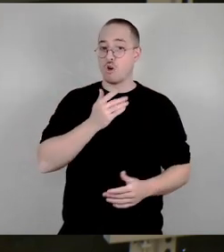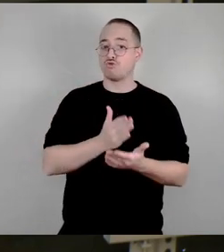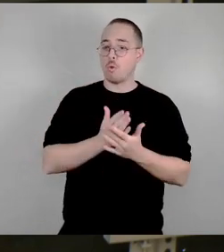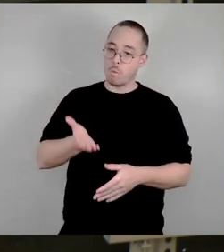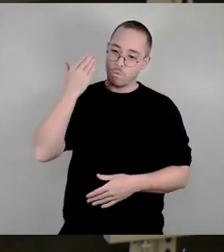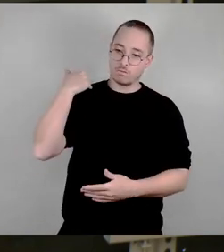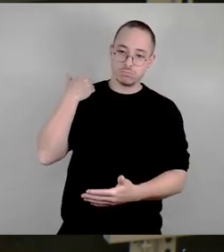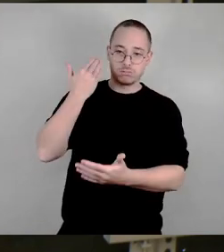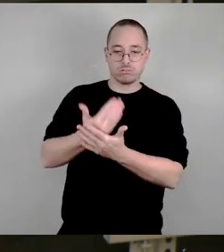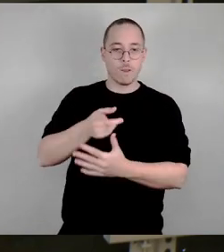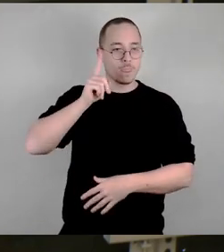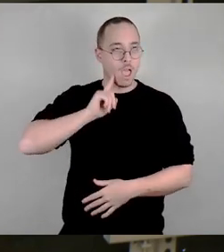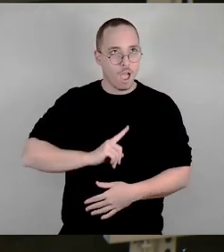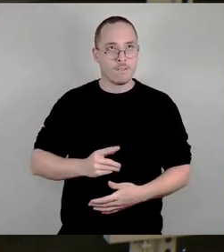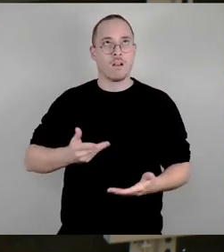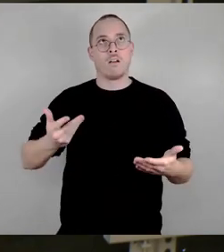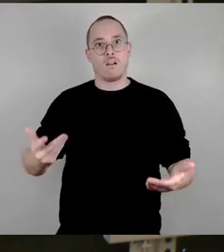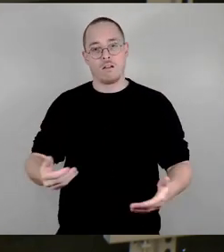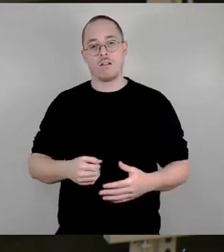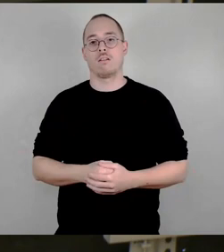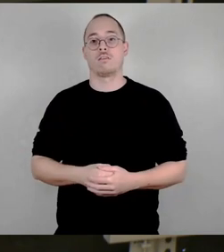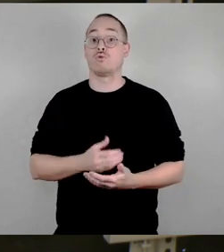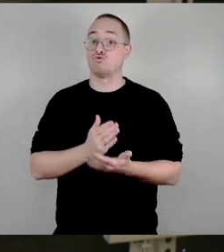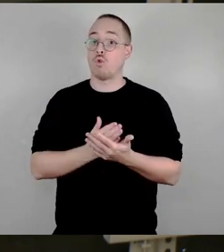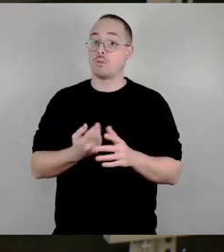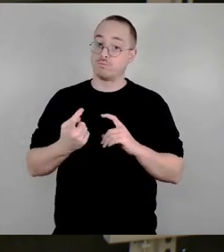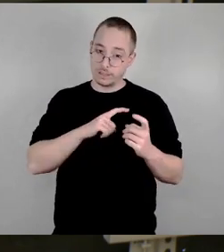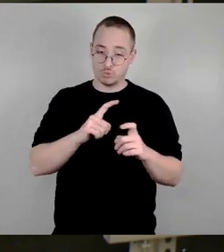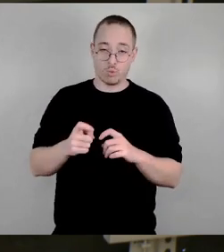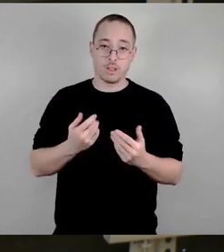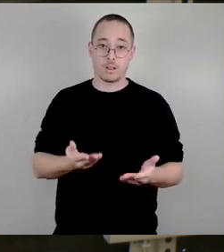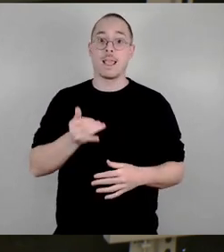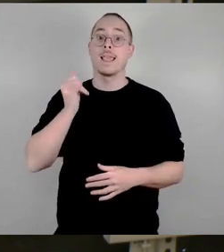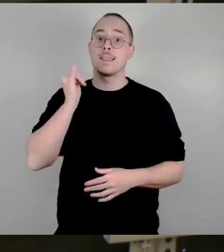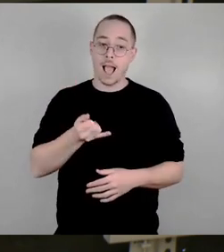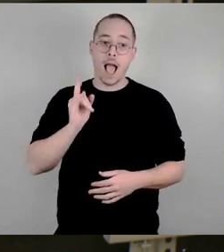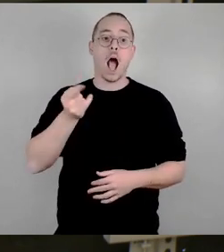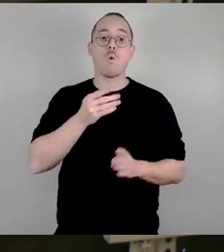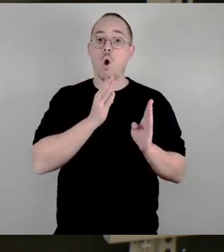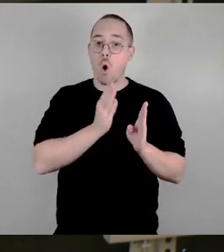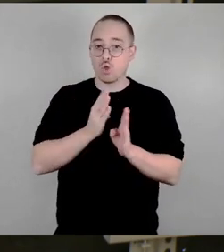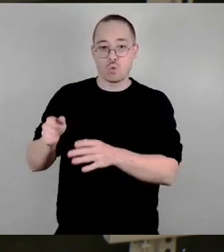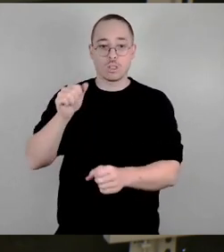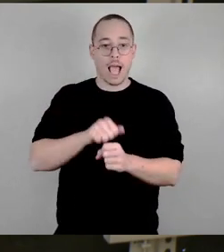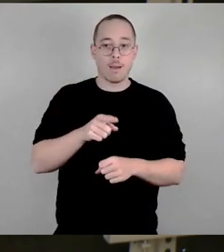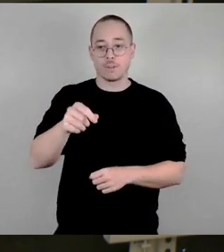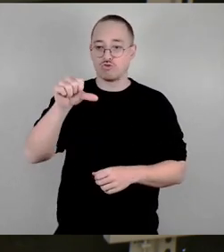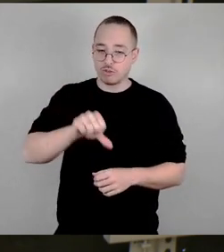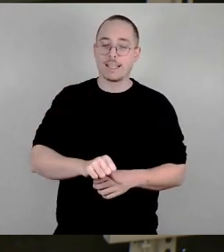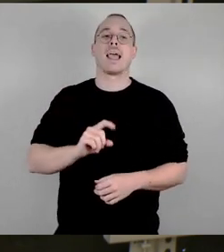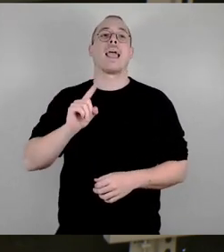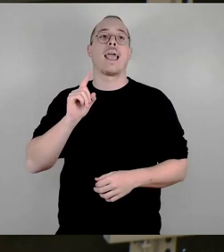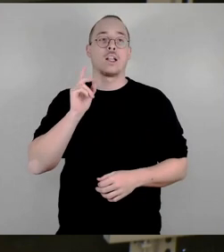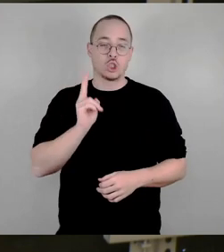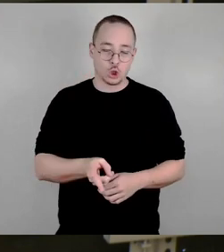Nerven sind schon zur Sprache gekommen und ja, es ist auch das Ordnungsamt und ja, es ist tatsächlich so,